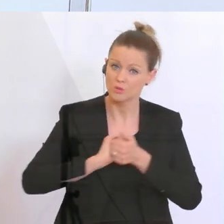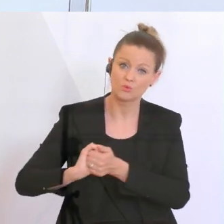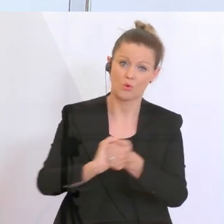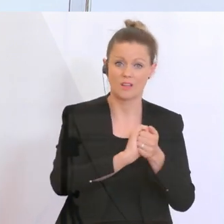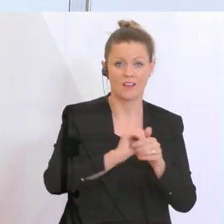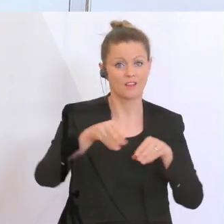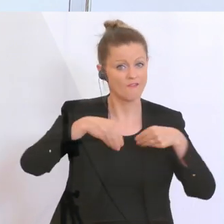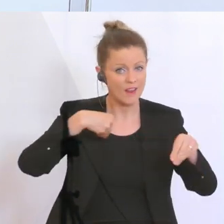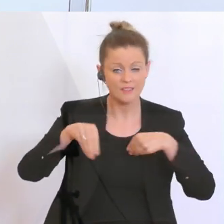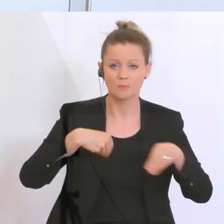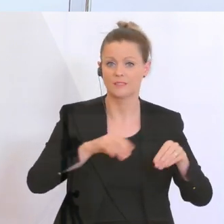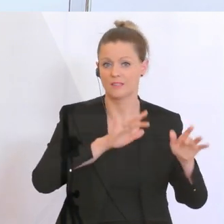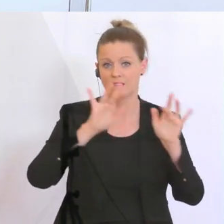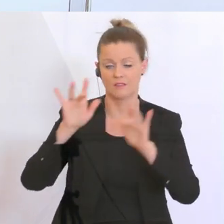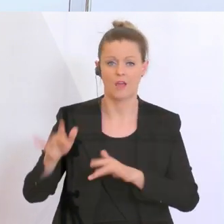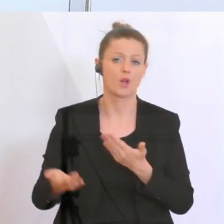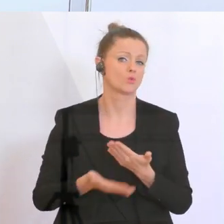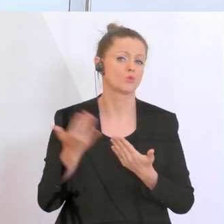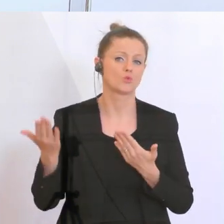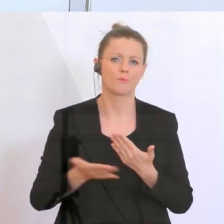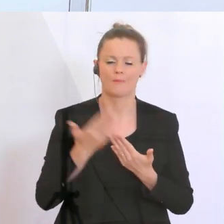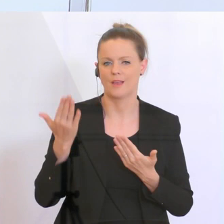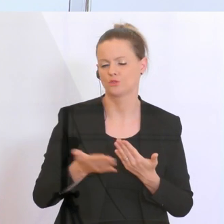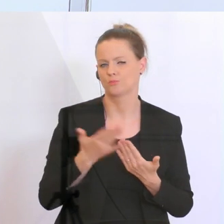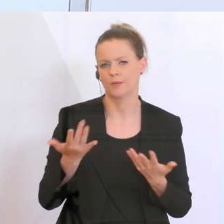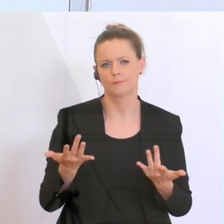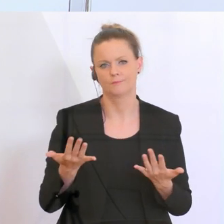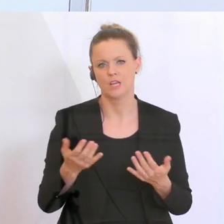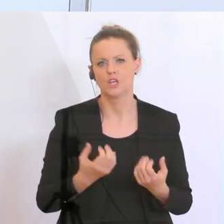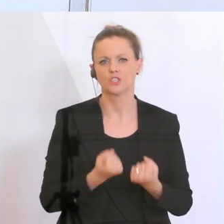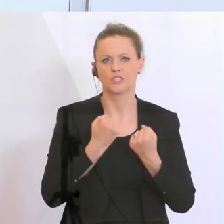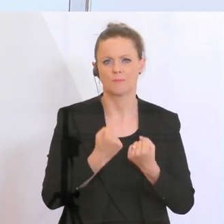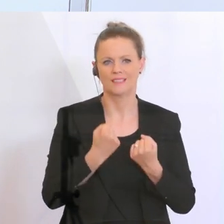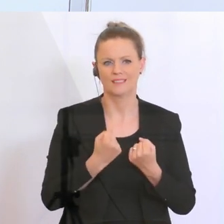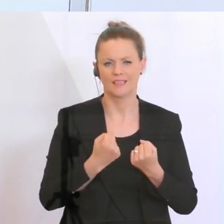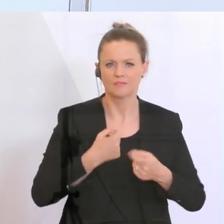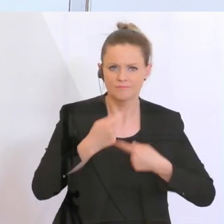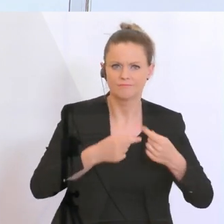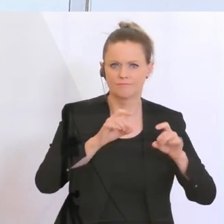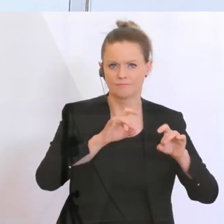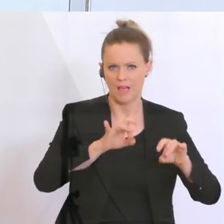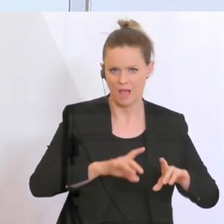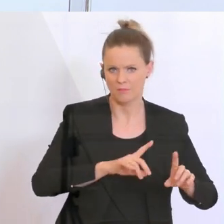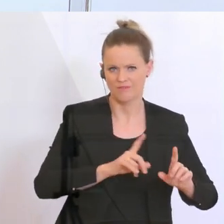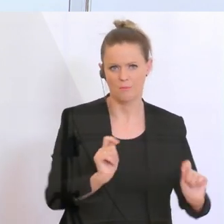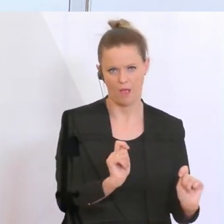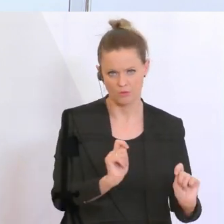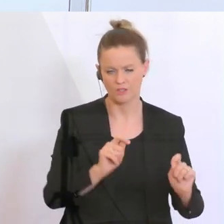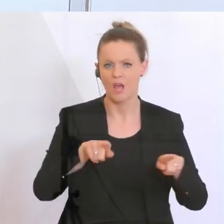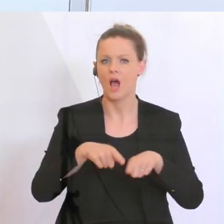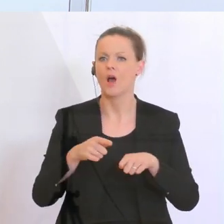Flexibilität walten lässt, wie zum Beispiel bei den Aussetzungen des Stabilitätsmechanismus, bei der Hilfe für Länder, die es brauchen.